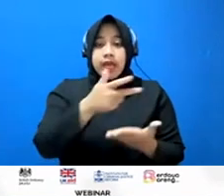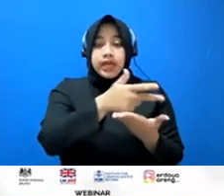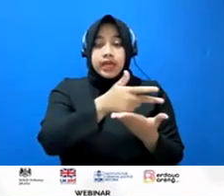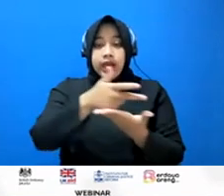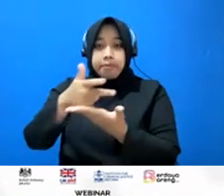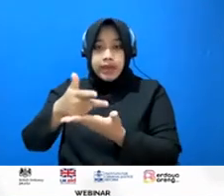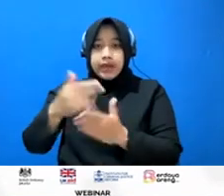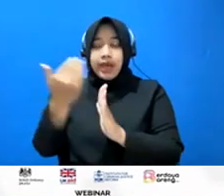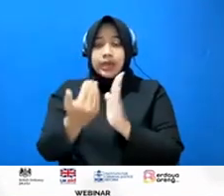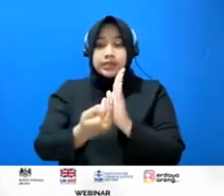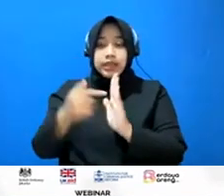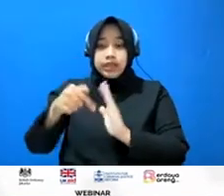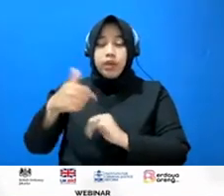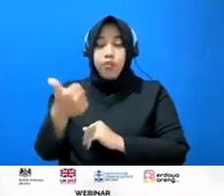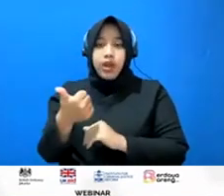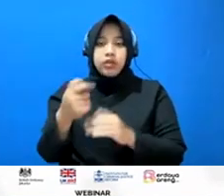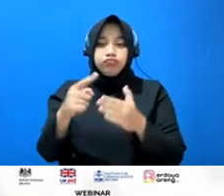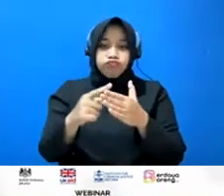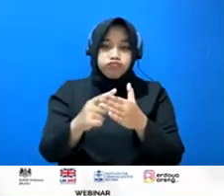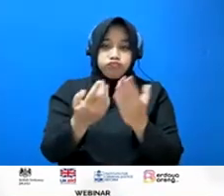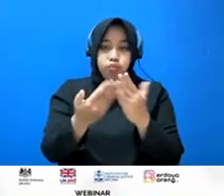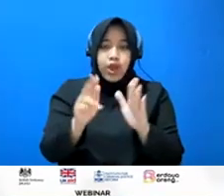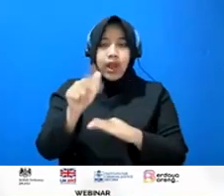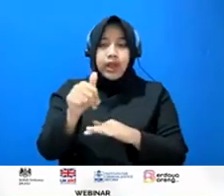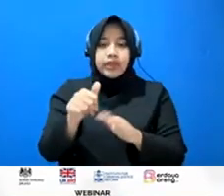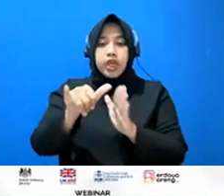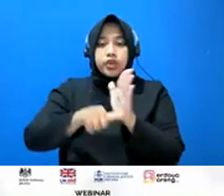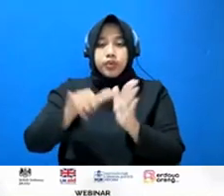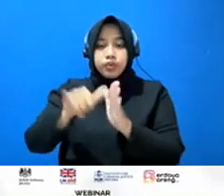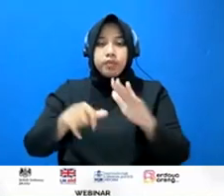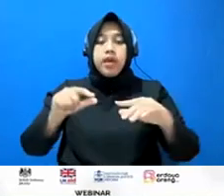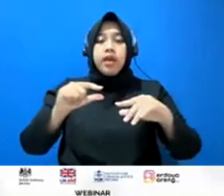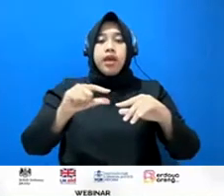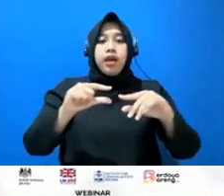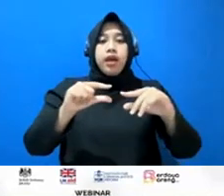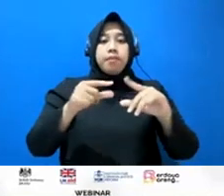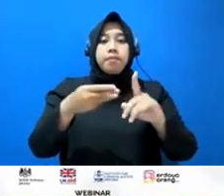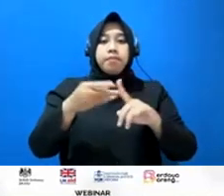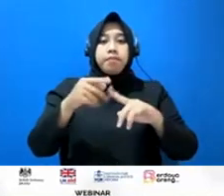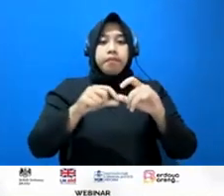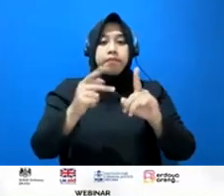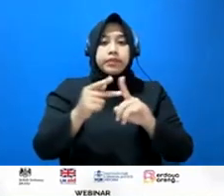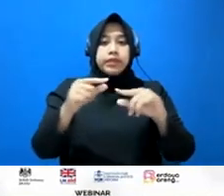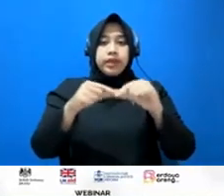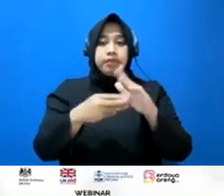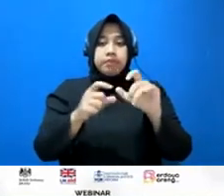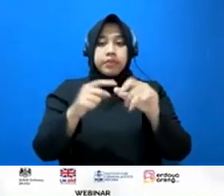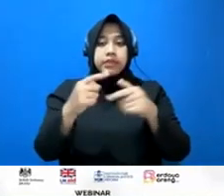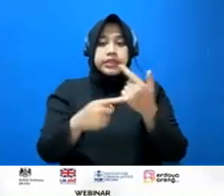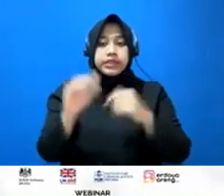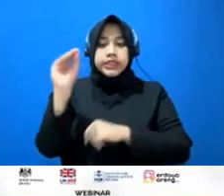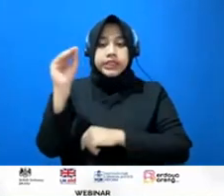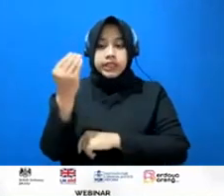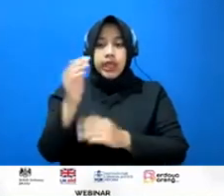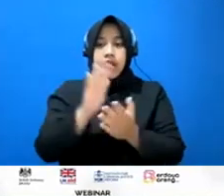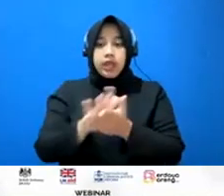bisa diputar kembali di akun Youtube Bridge Embassy Jakarta dan Matari Narasumber juga sudah disampaikan di